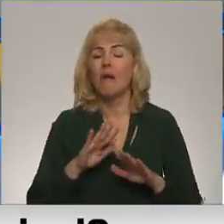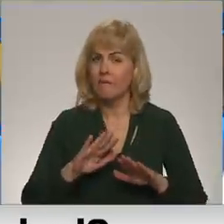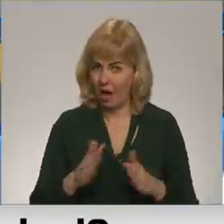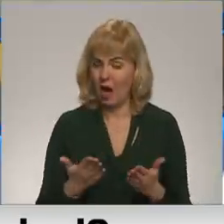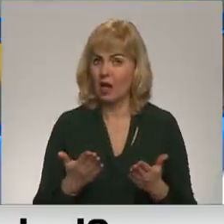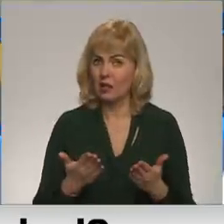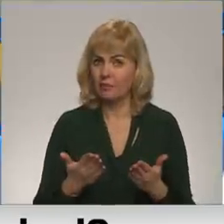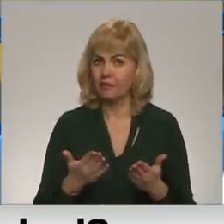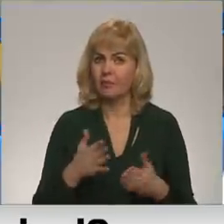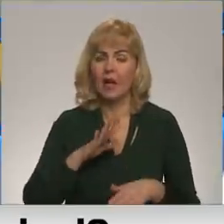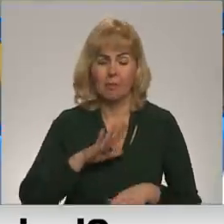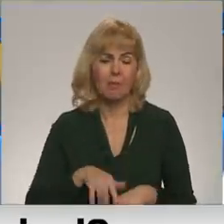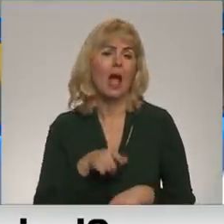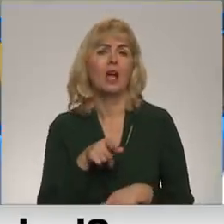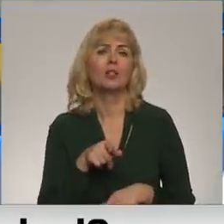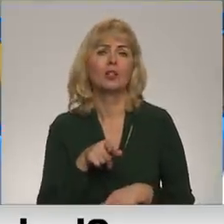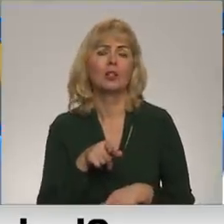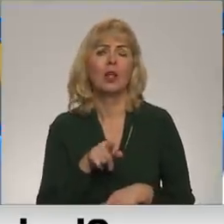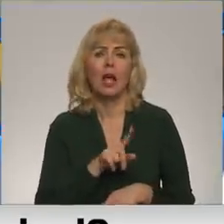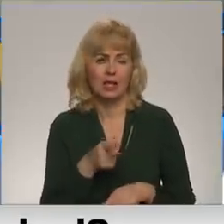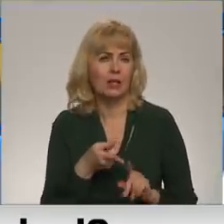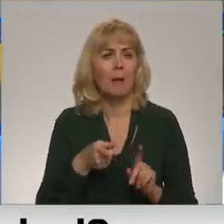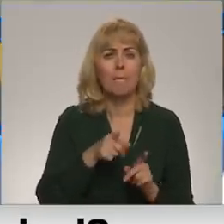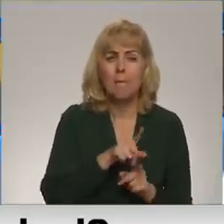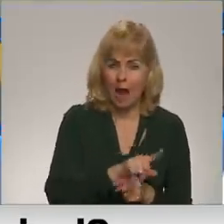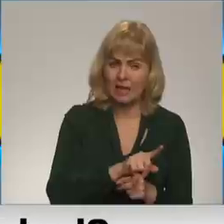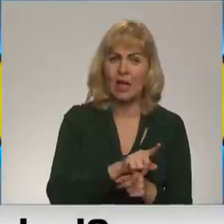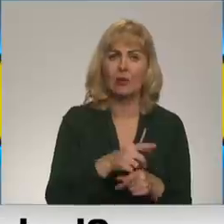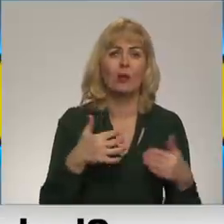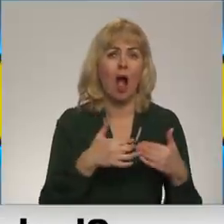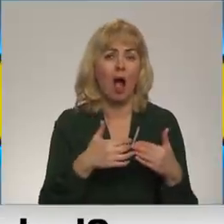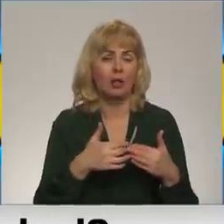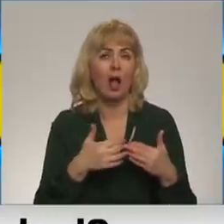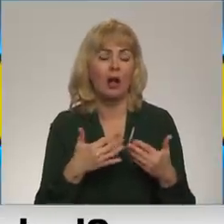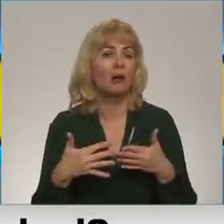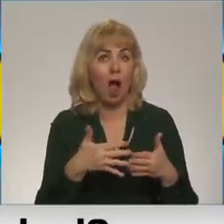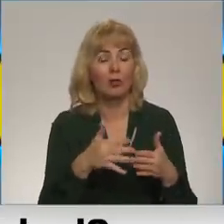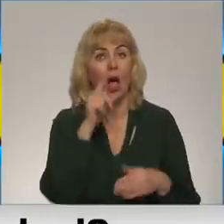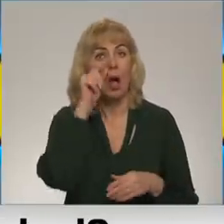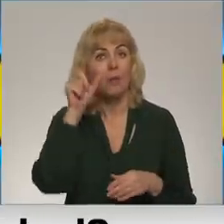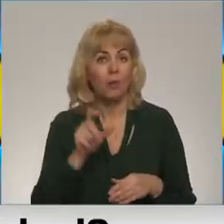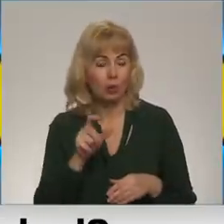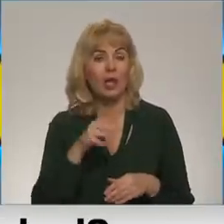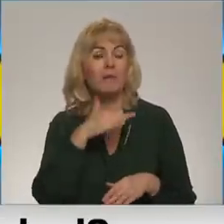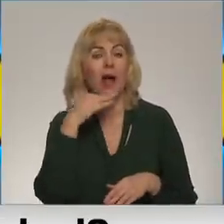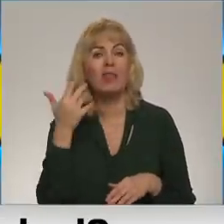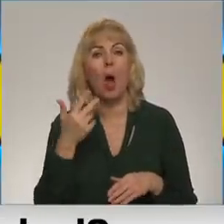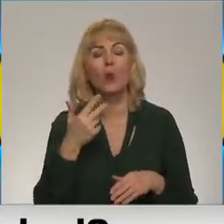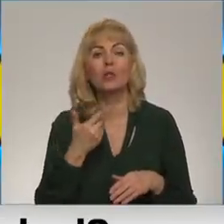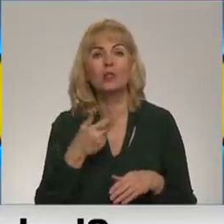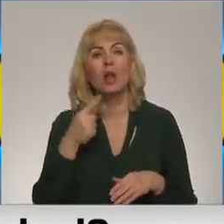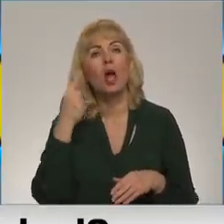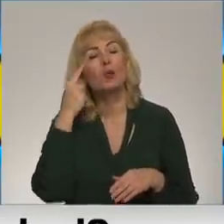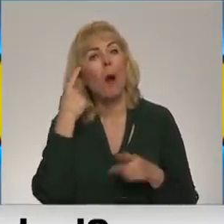Vai šis ir mainījis kargaidu? Noteikti, ja Putins ir pārēģinājies. Viņš ir pinocējis vēl